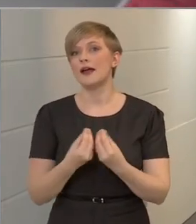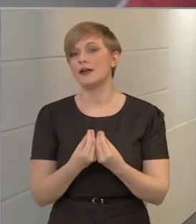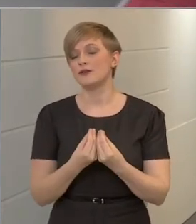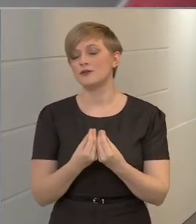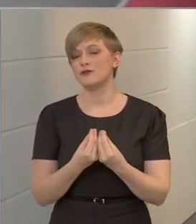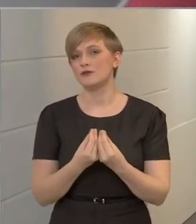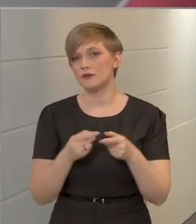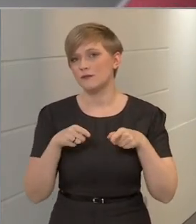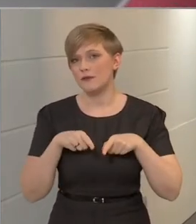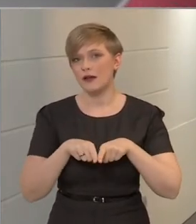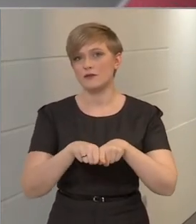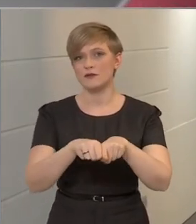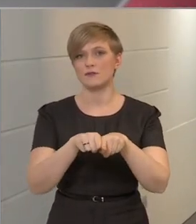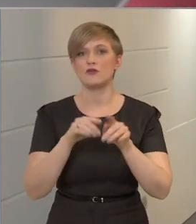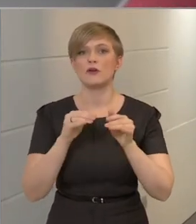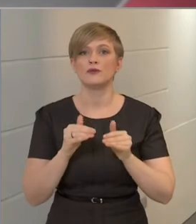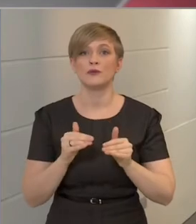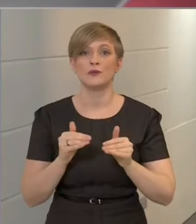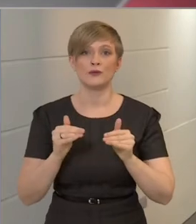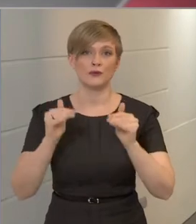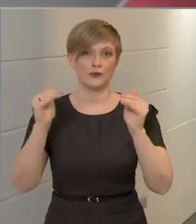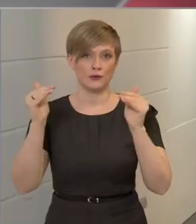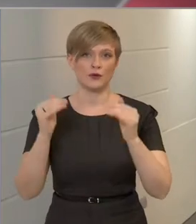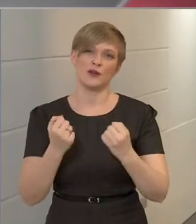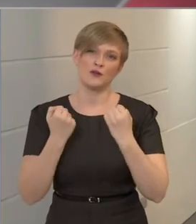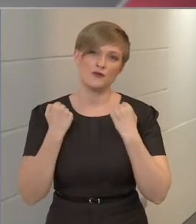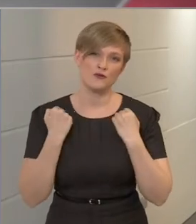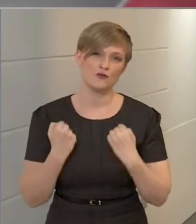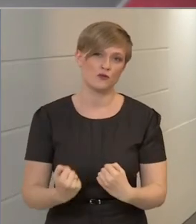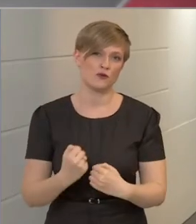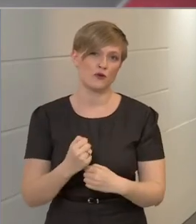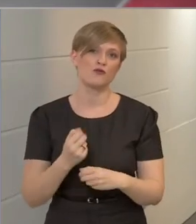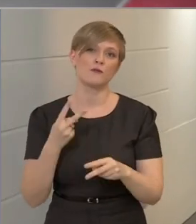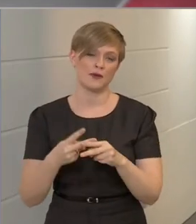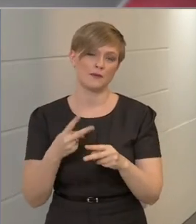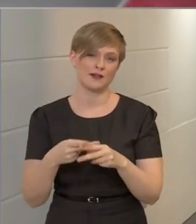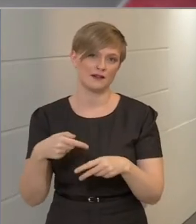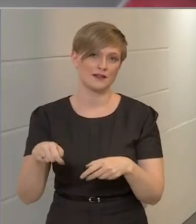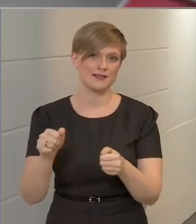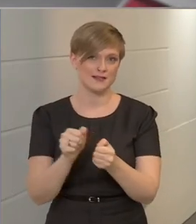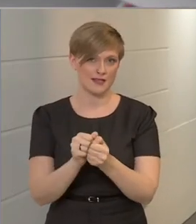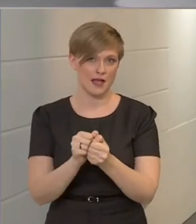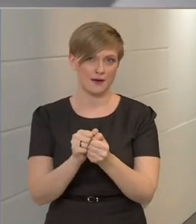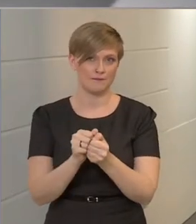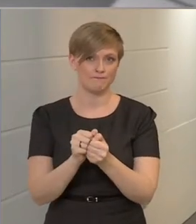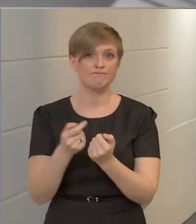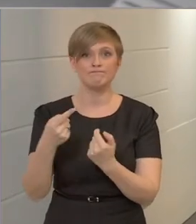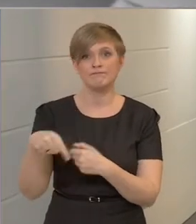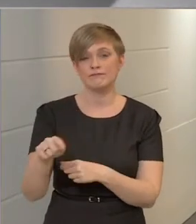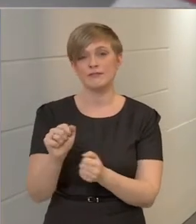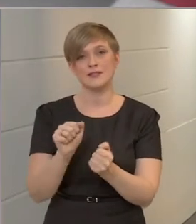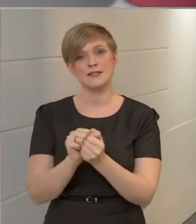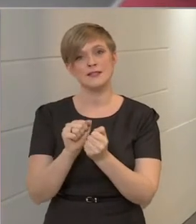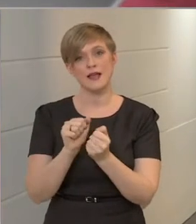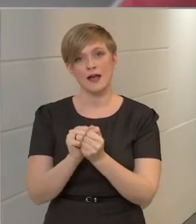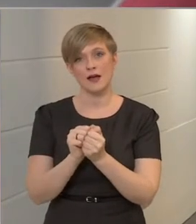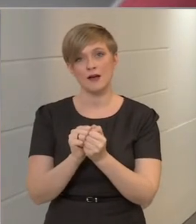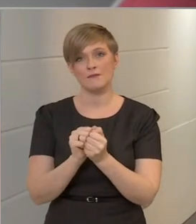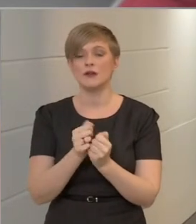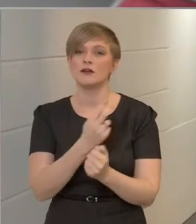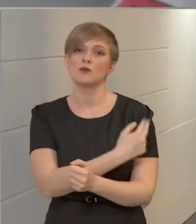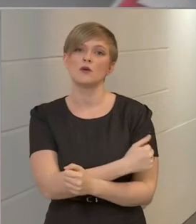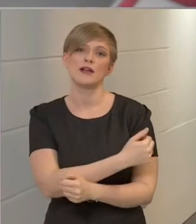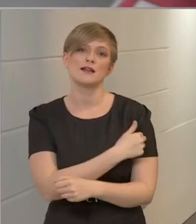és párhuzamosan növekszik a súlyos megbetegedettek száma is, azoknak a száma, akik